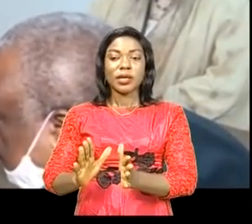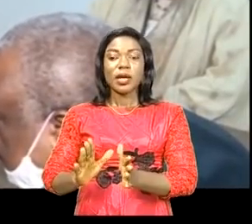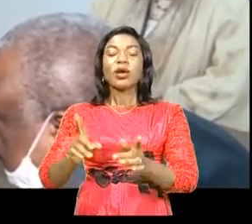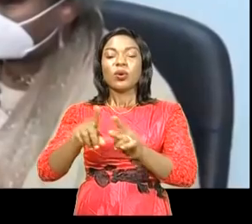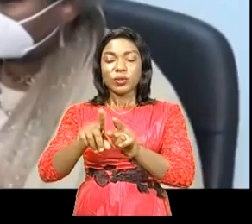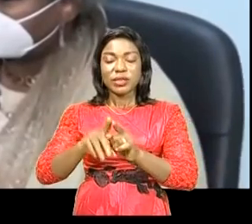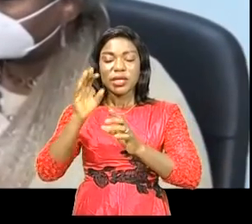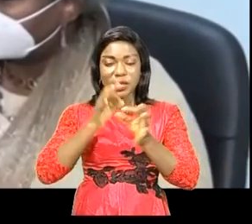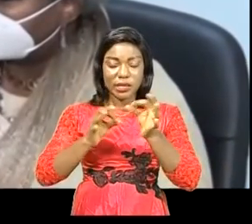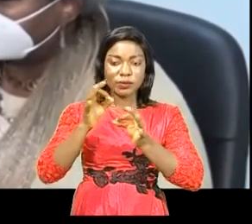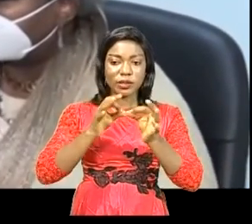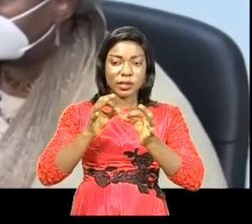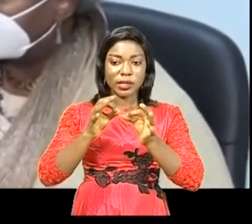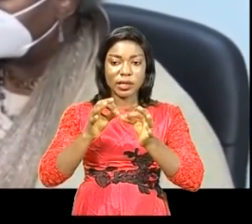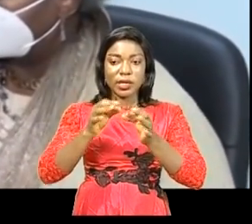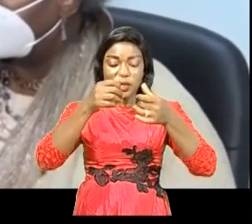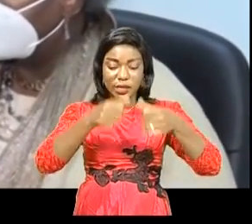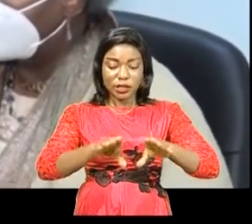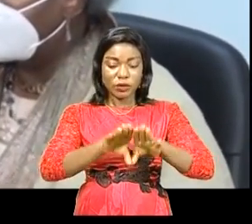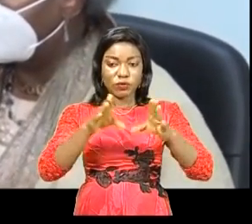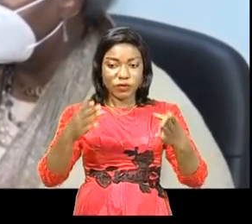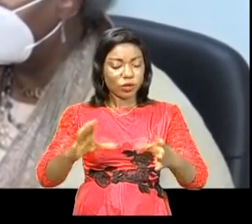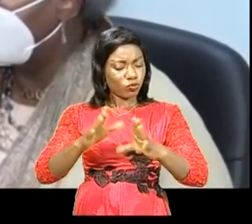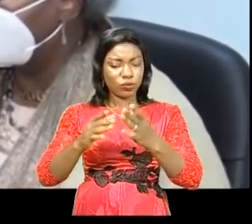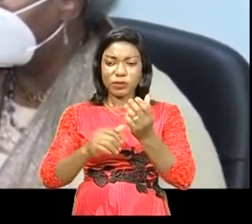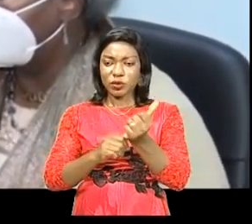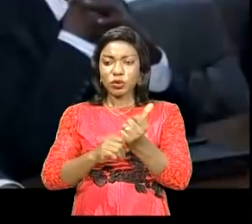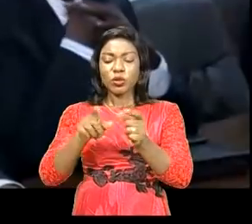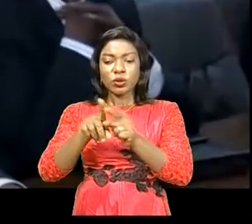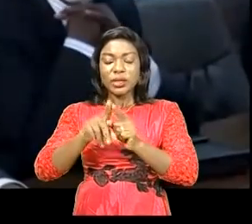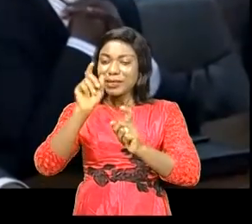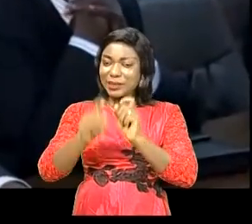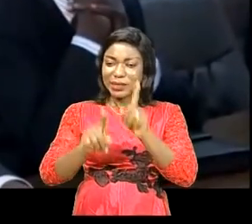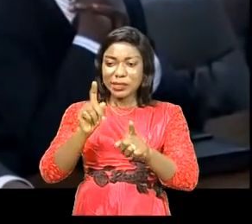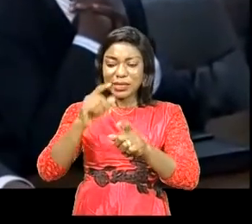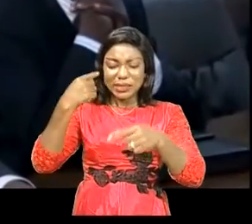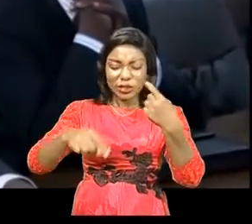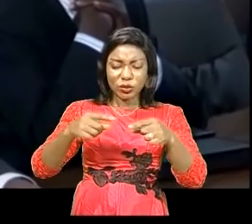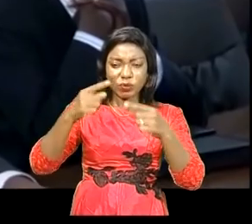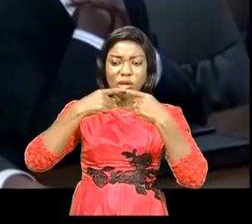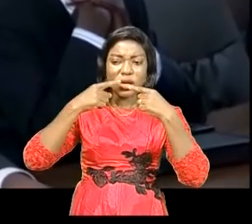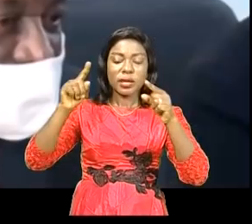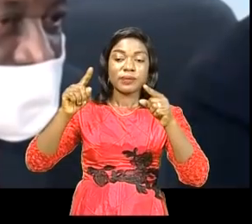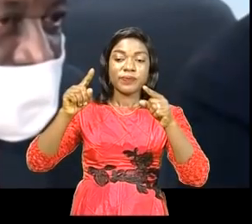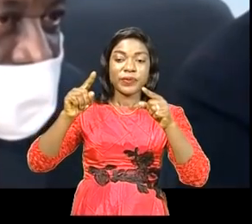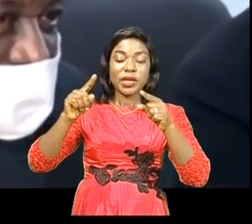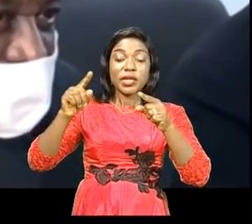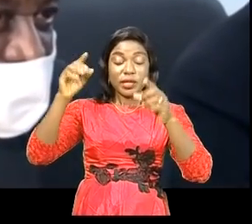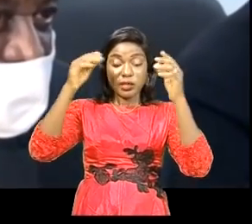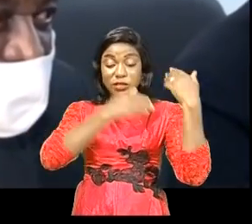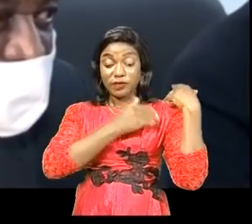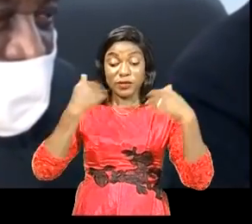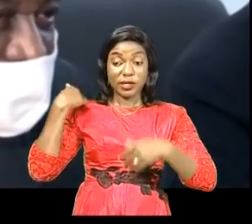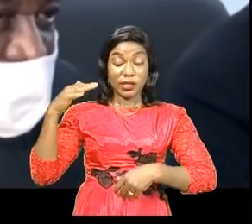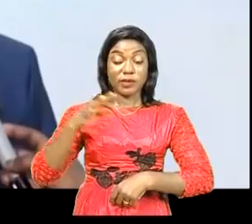précisé que le panel reste ouvert à toute discussion qui favorisera la réussite du chef de l'État Félix Etchisekedi